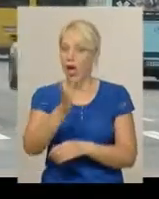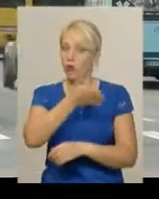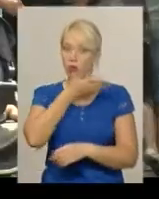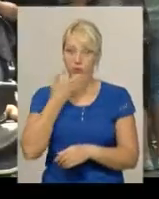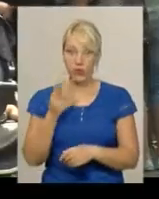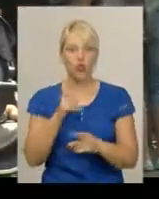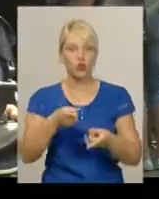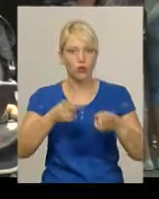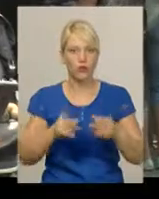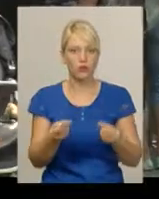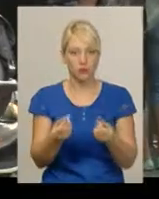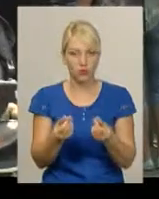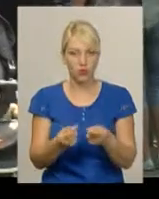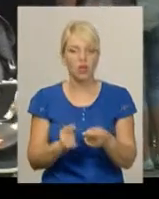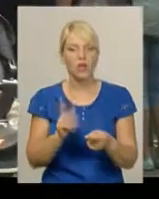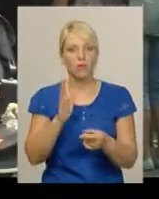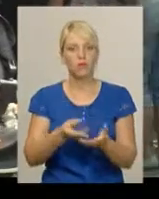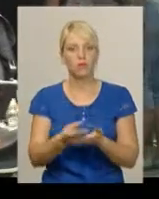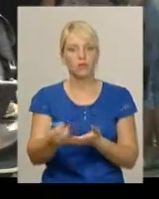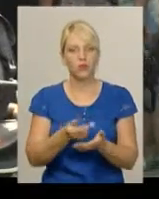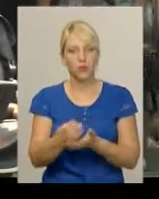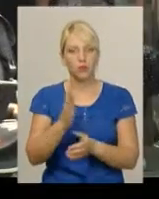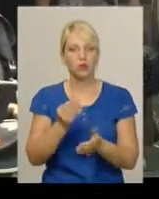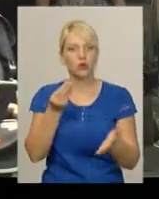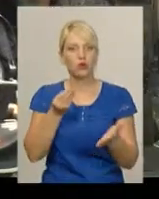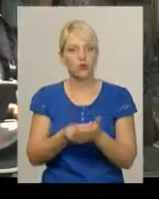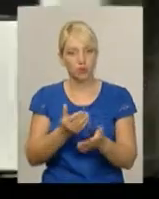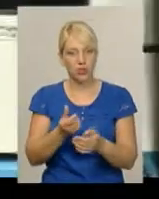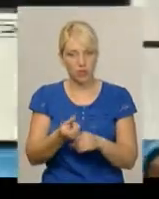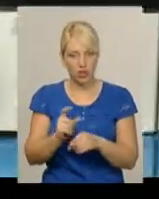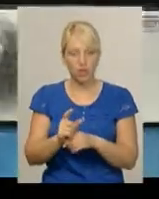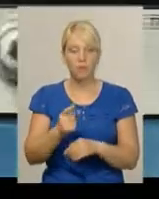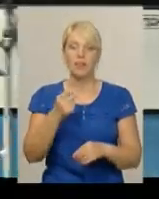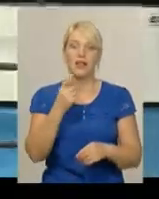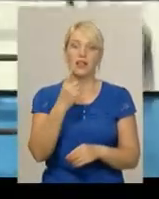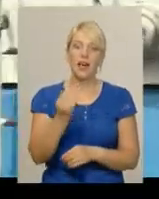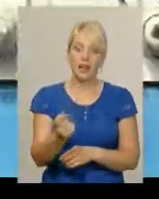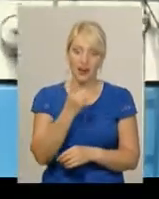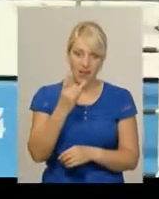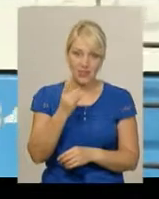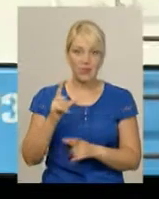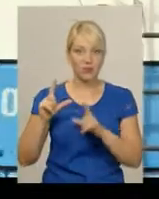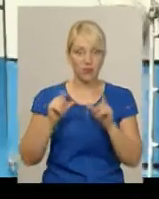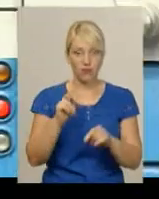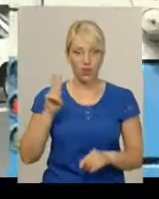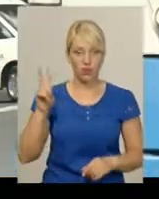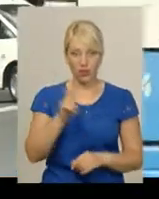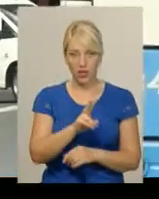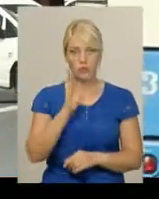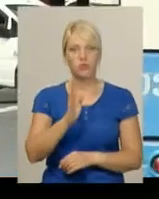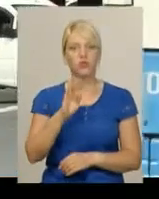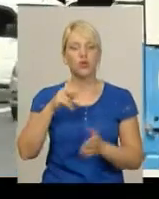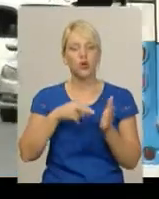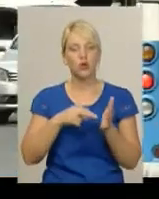готівкою. Для таких пасажирів вартість проїзду буде вищою, каже Андрій Бондаренко. Квиток на разовий проїзд у тролейбусі вартуватиме 4